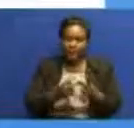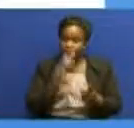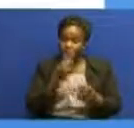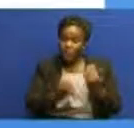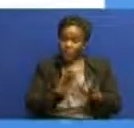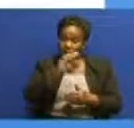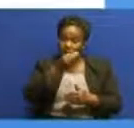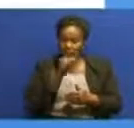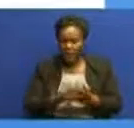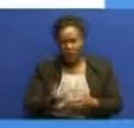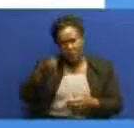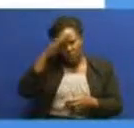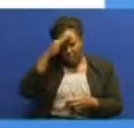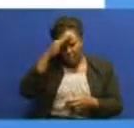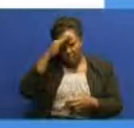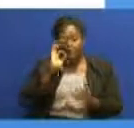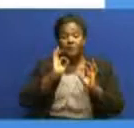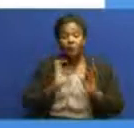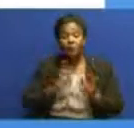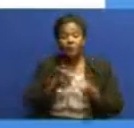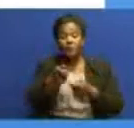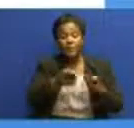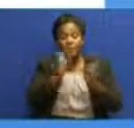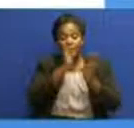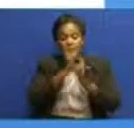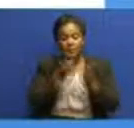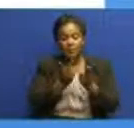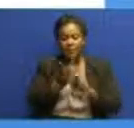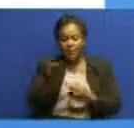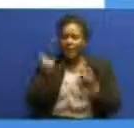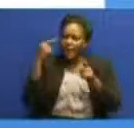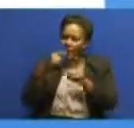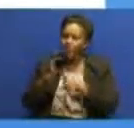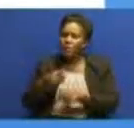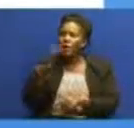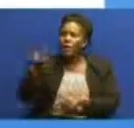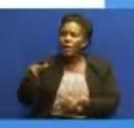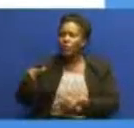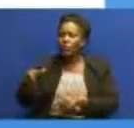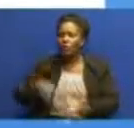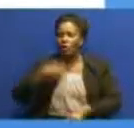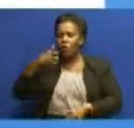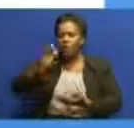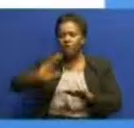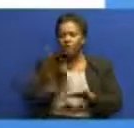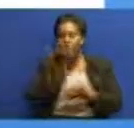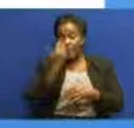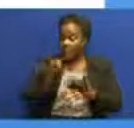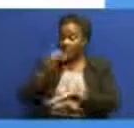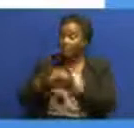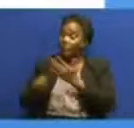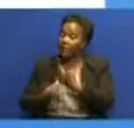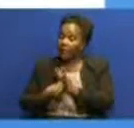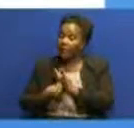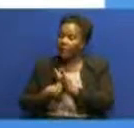nasema jeshi la polisi ni vema mkathibiti hali hiyo iliku undoa hofu kwa wananchi hao kwa ni shuli za kiyuchumi kwa chimbaji hao zina